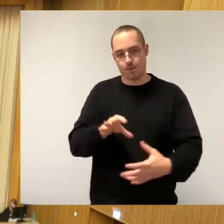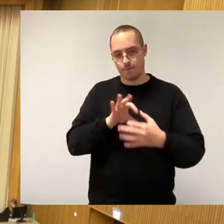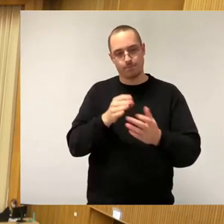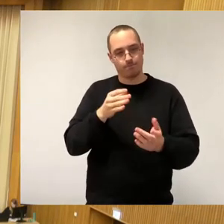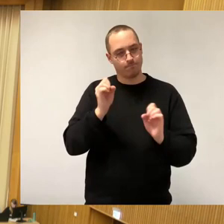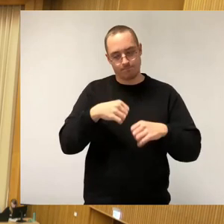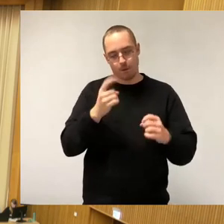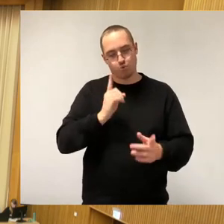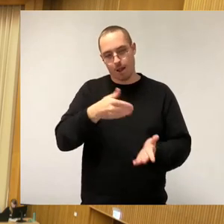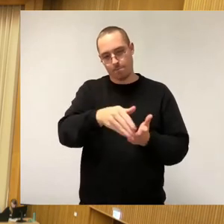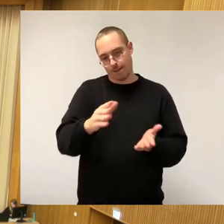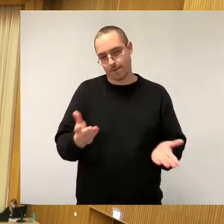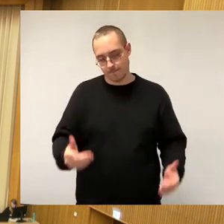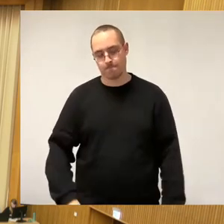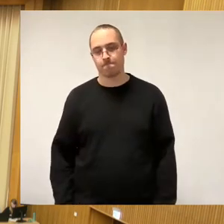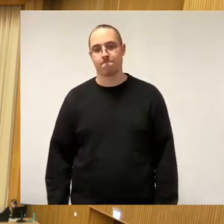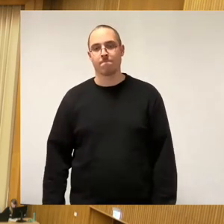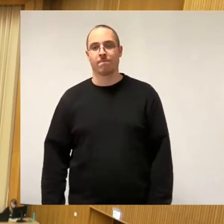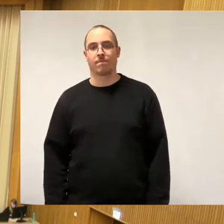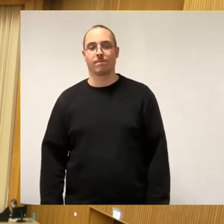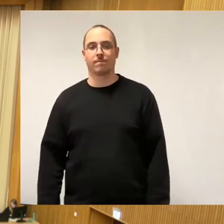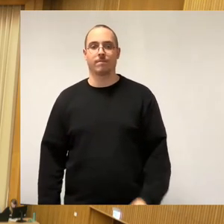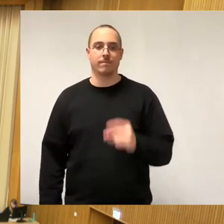So, dann machen wir weiter. CDU-Fraktion, Herr Karten.